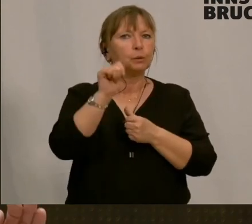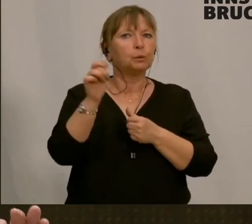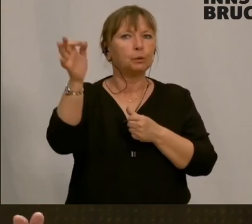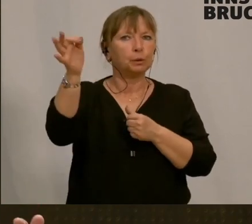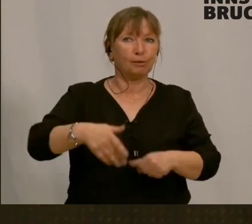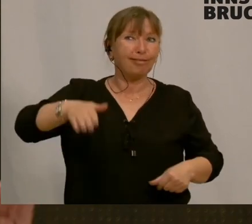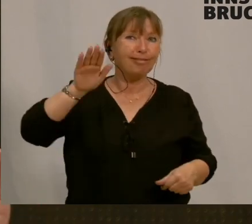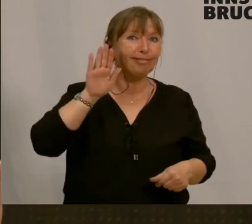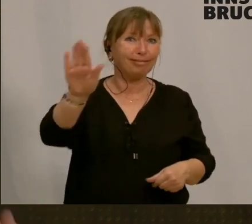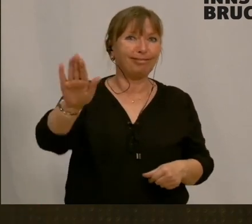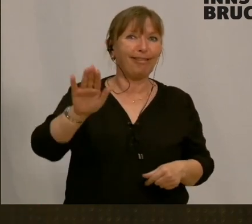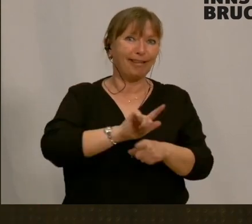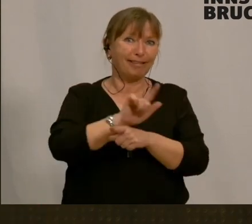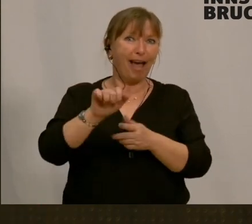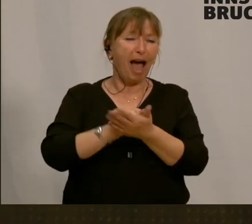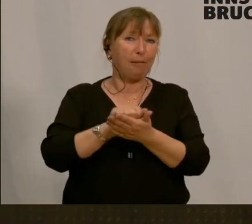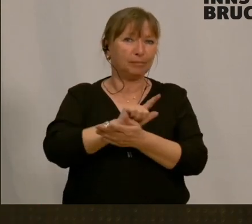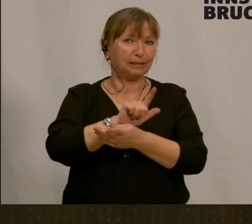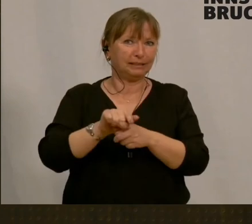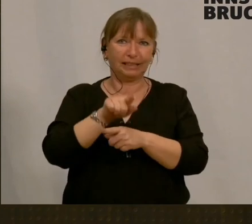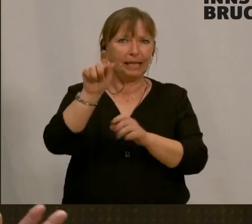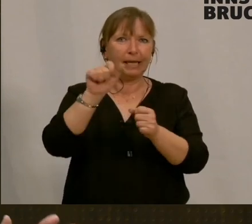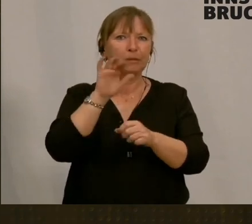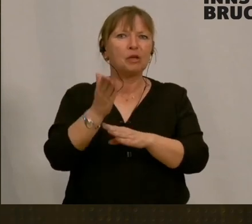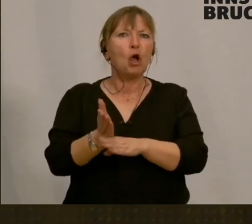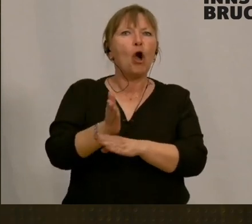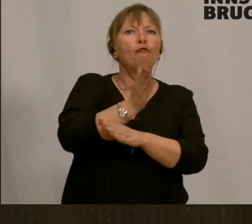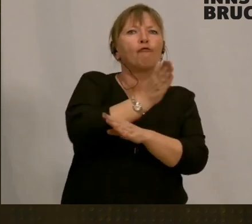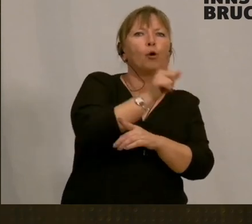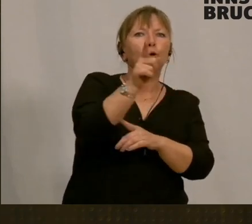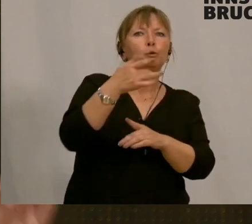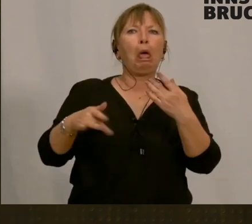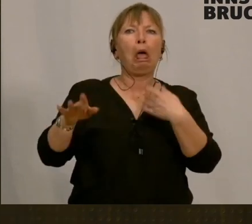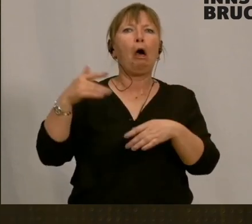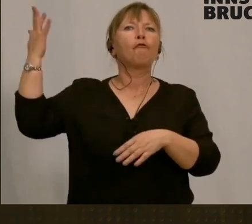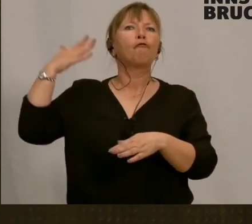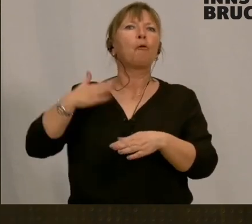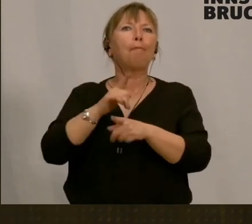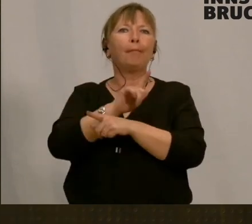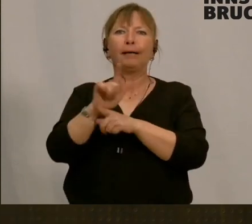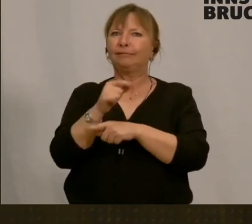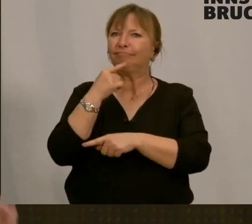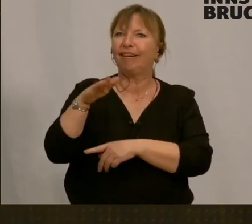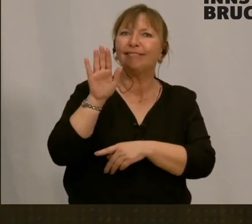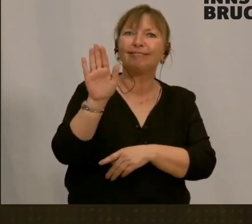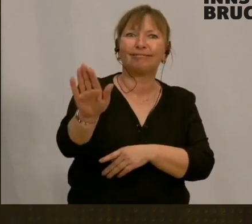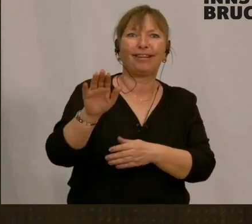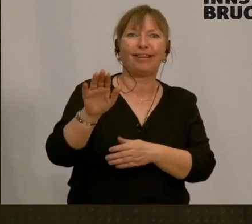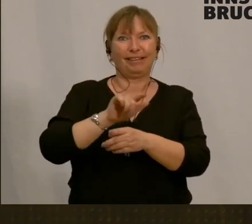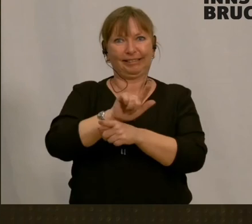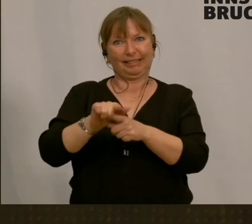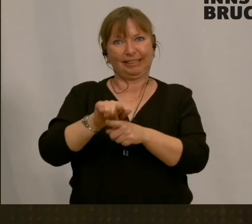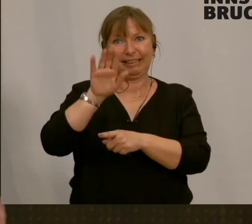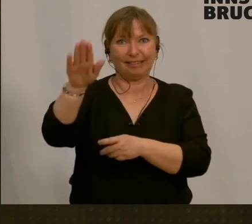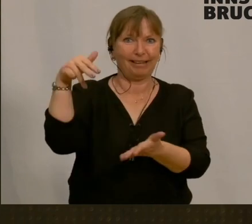deine Amtszeit. Da gibt es keine Vorgängerin, die man auf was abschirmen kann. Es ist deine Amtszeit, es ist deine